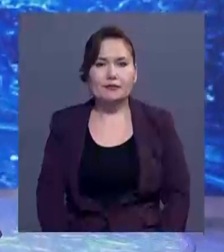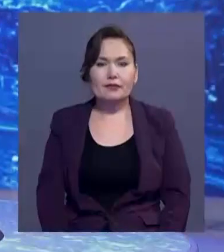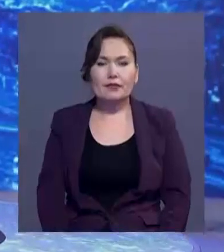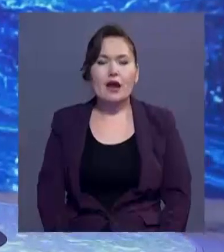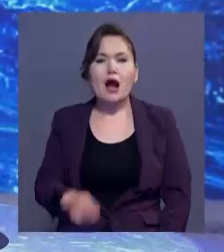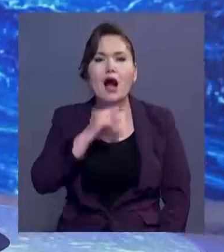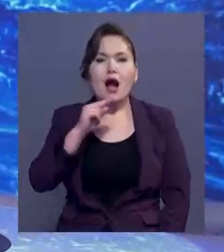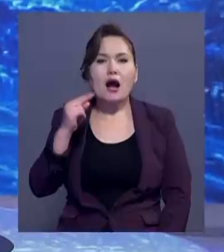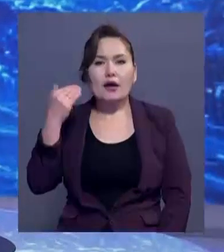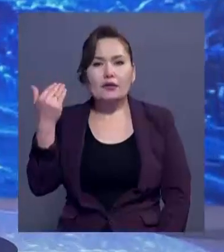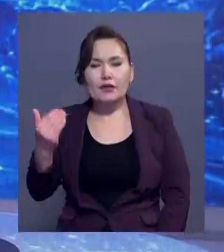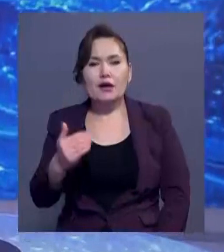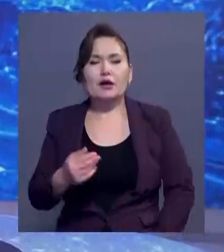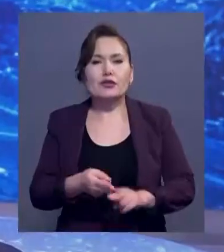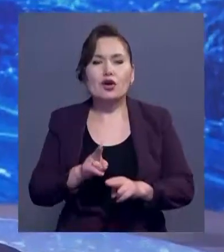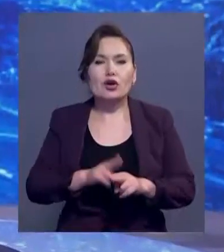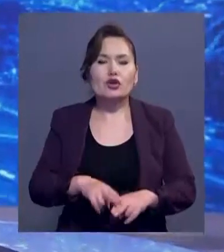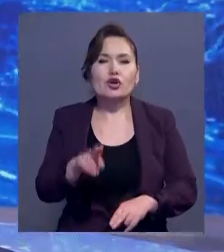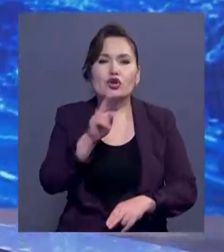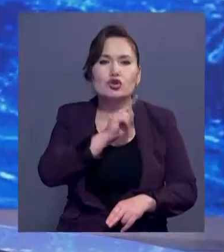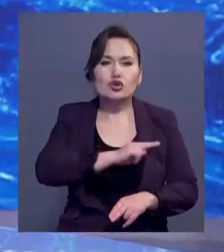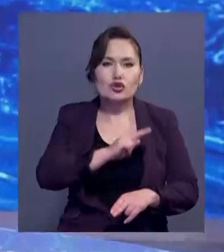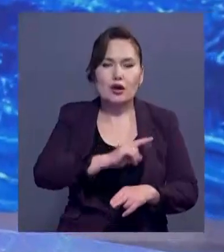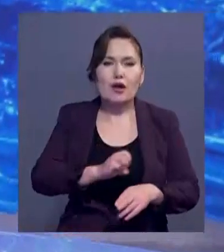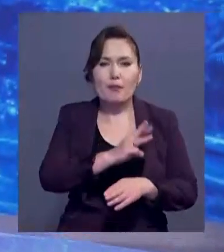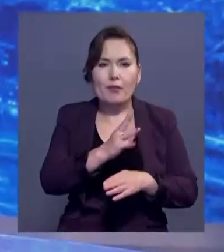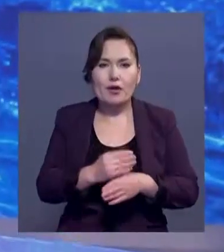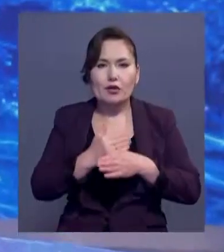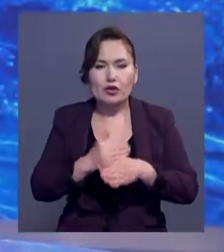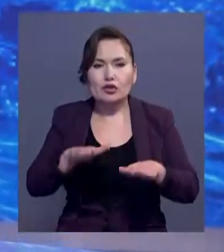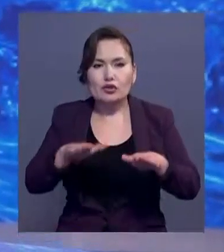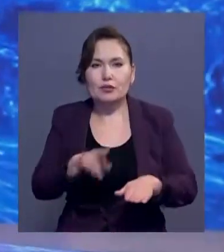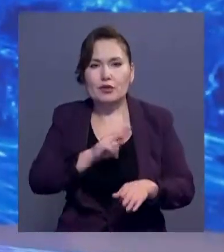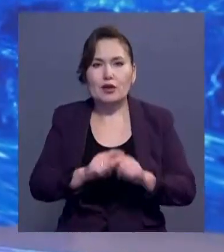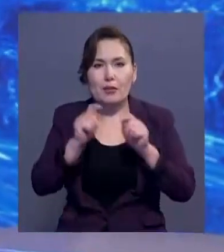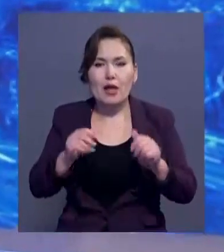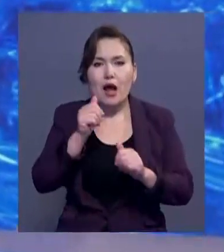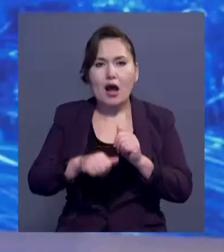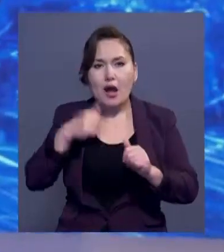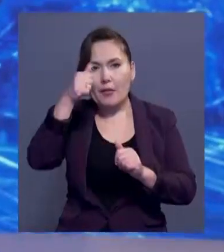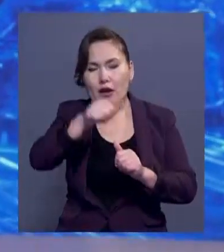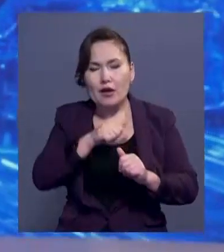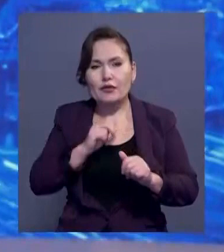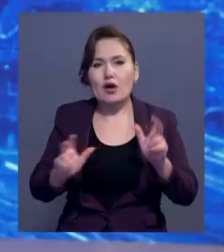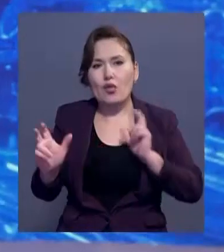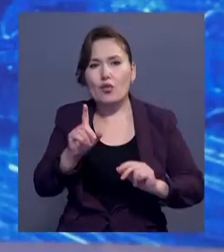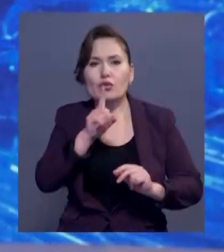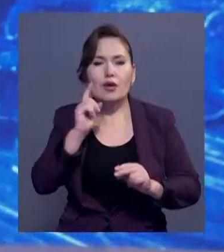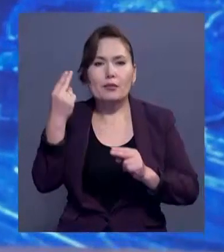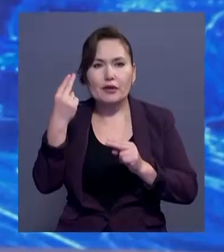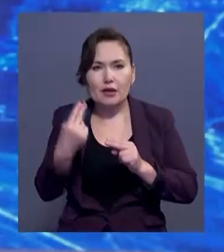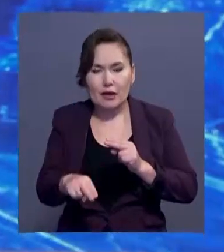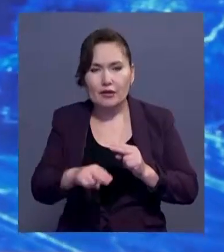Қытай жұмыссыздықты азайтып, жаңа жұмыс орындарына шуға күш салып жатыр. Жыл сайын тіліктер жоғары оқ